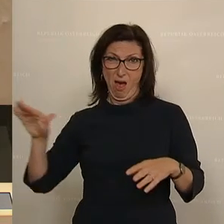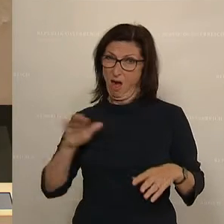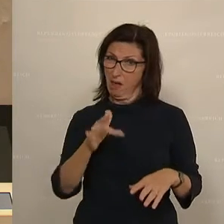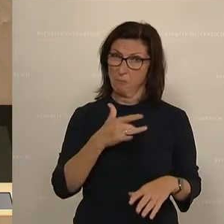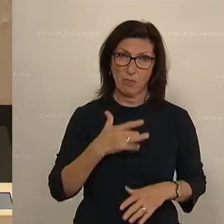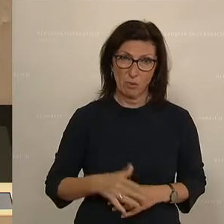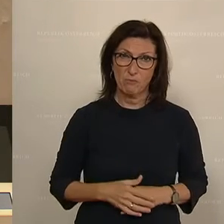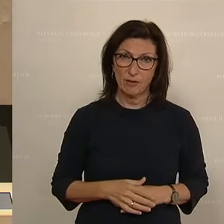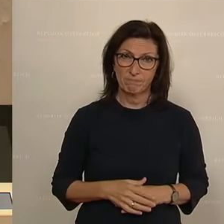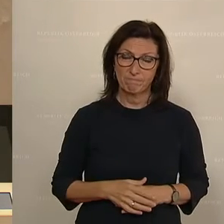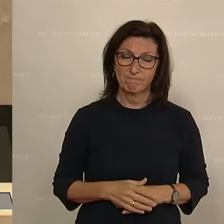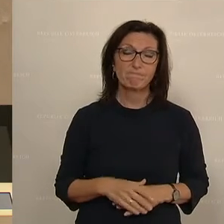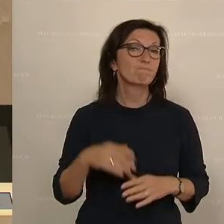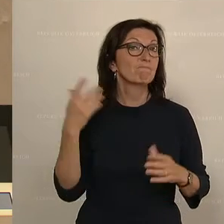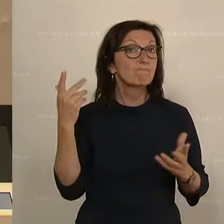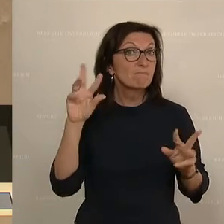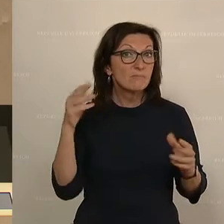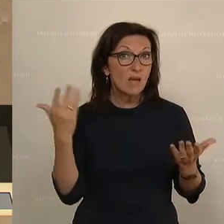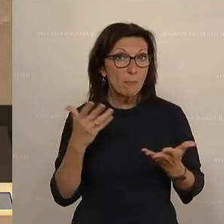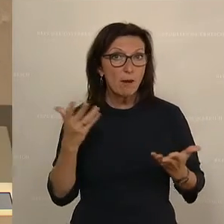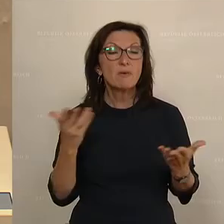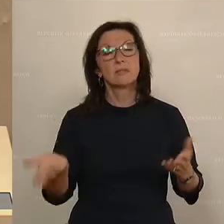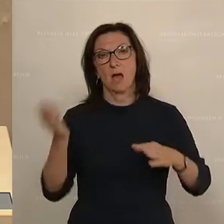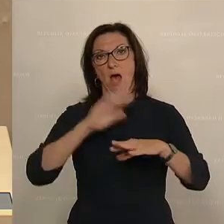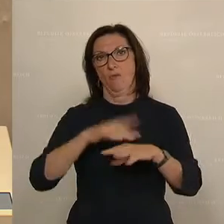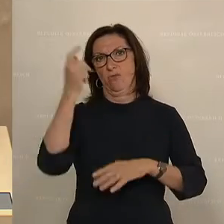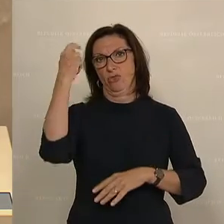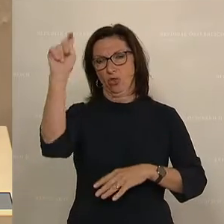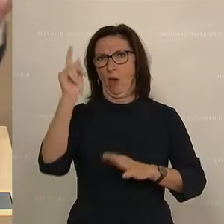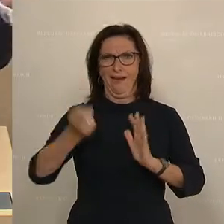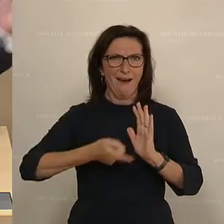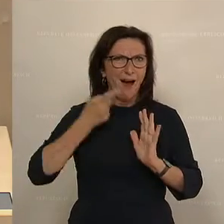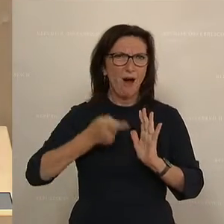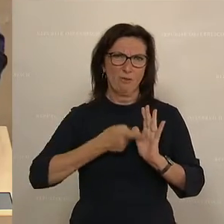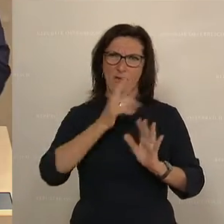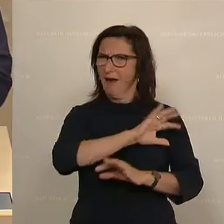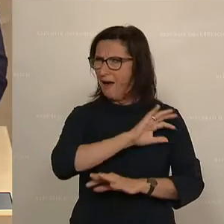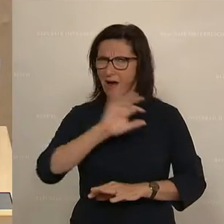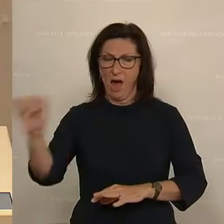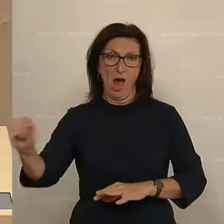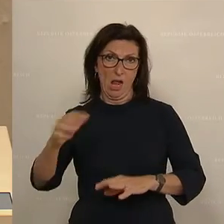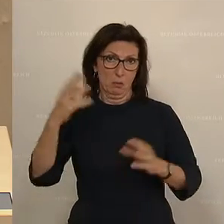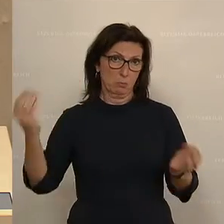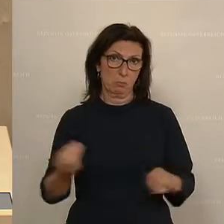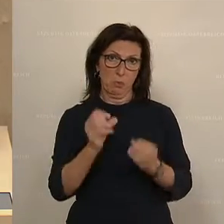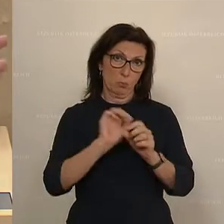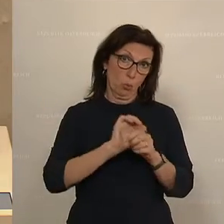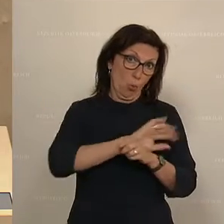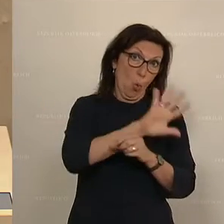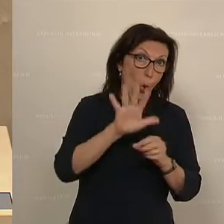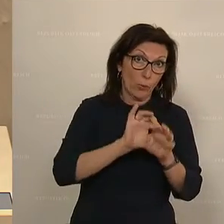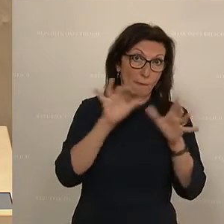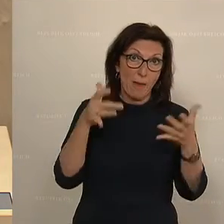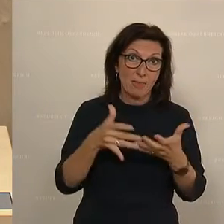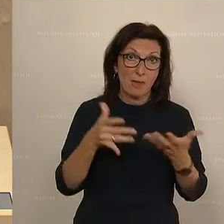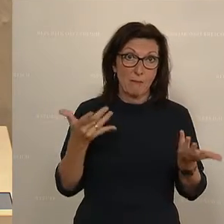Nämlich die Teuerung, die Herausforderung, vor der wir alle stehen, aufgrund zum einen von der Corona-Pandemie, die wir alle